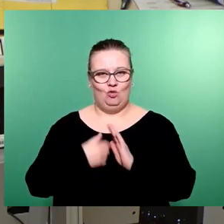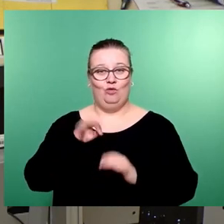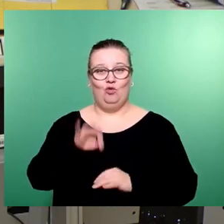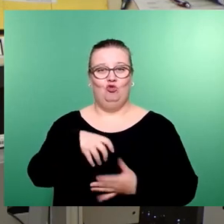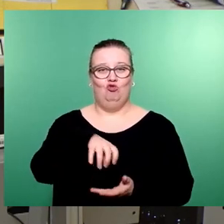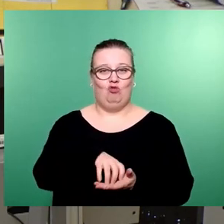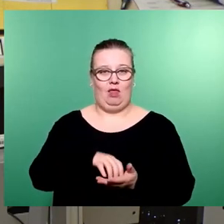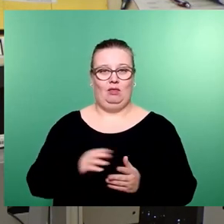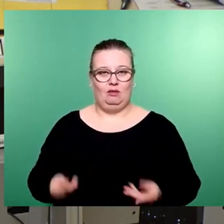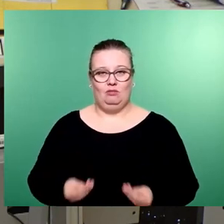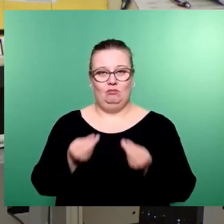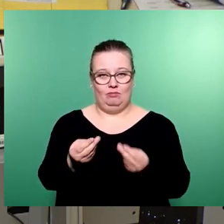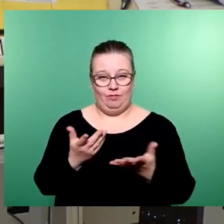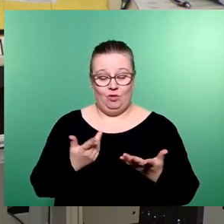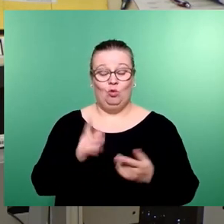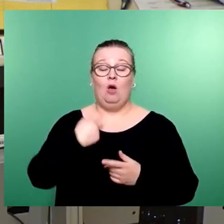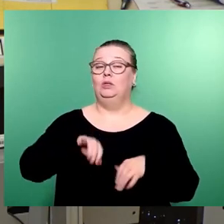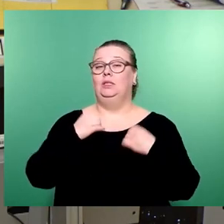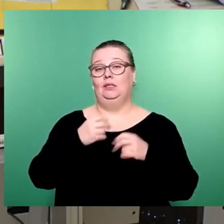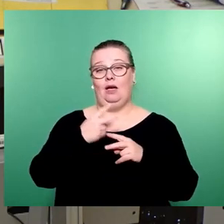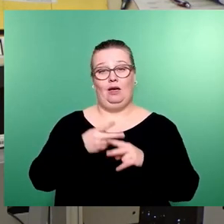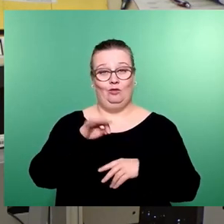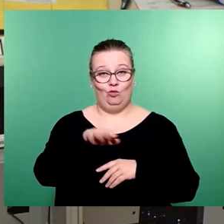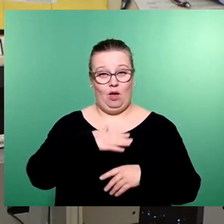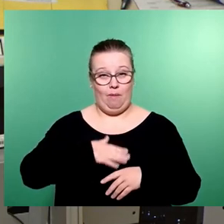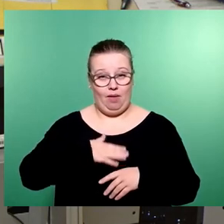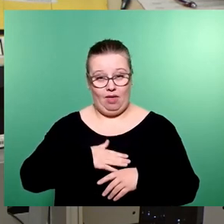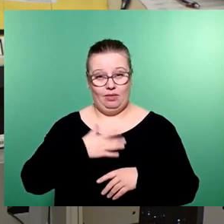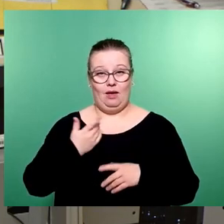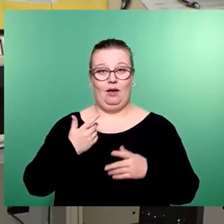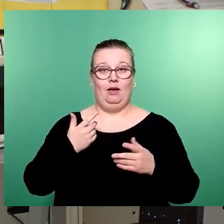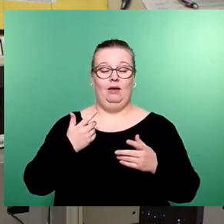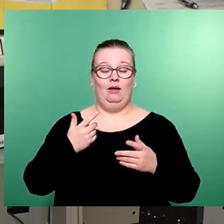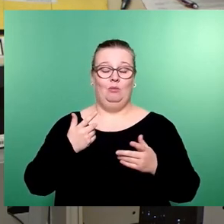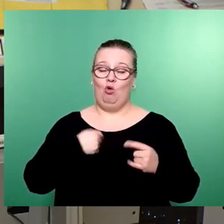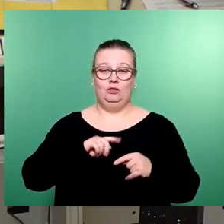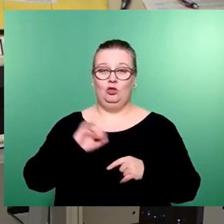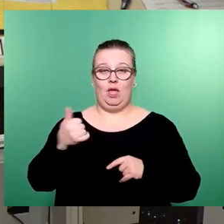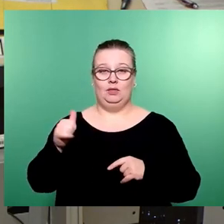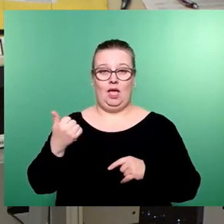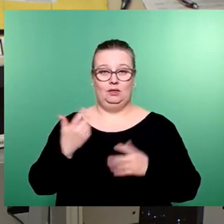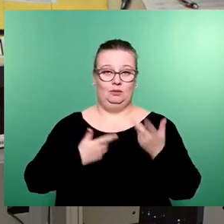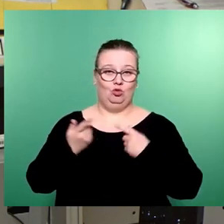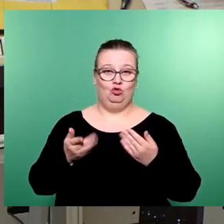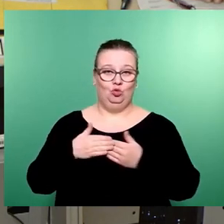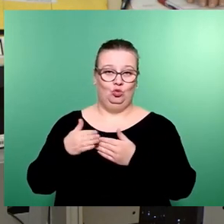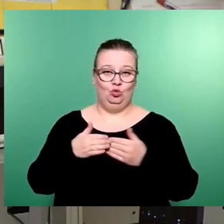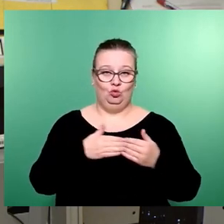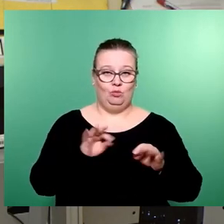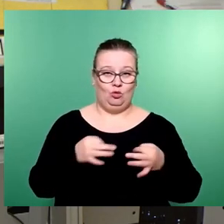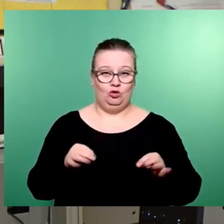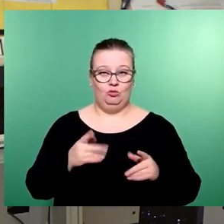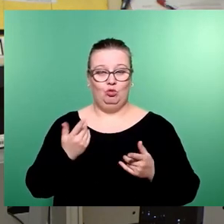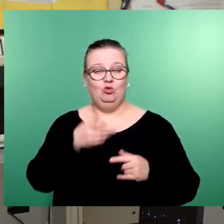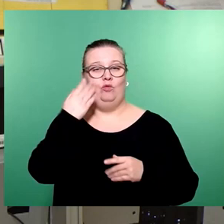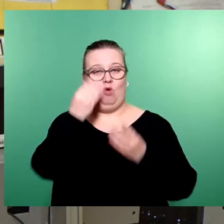erbringen zu können. Und wir schaffen auch Sicherheit für die Bäder, die nicht am 1.1. irgendwelche schließen müssen, wie es teilweise kolportiert